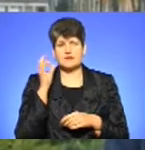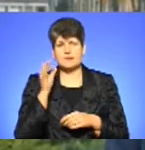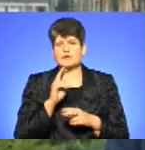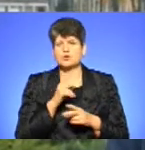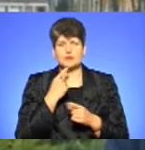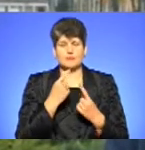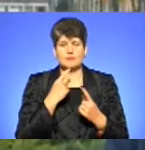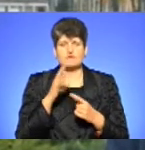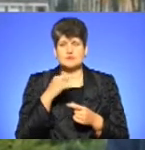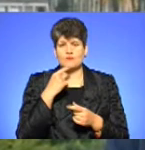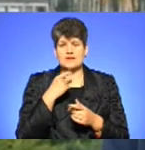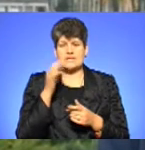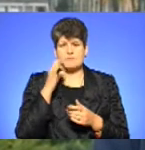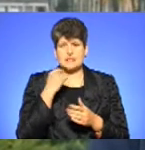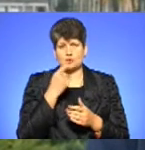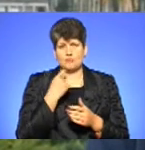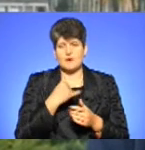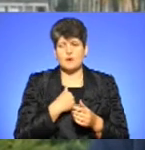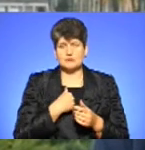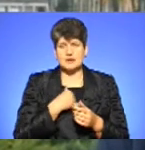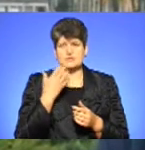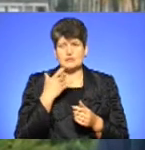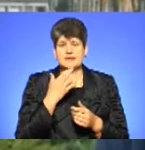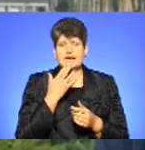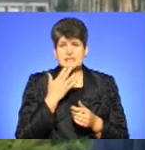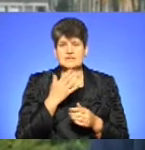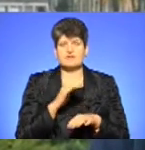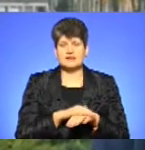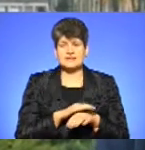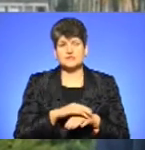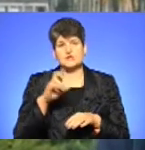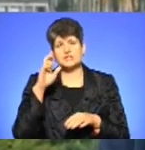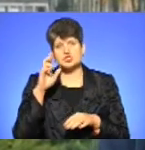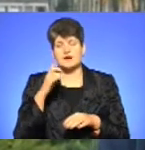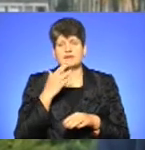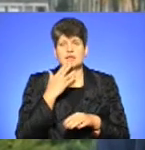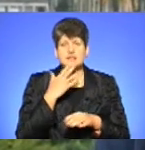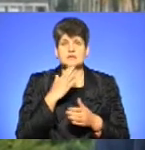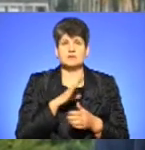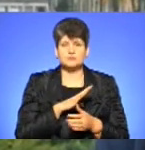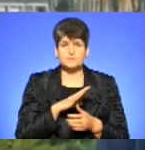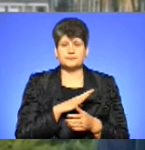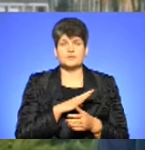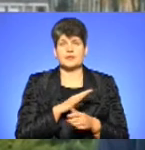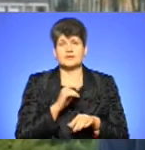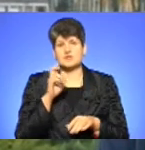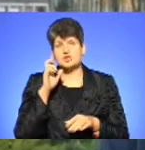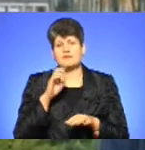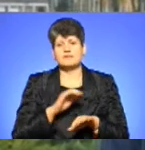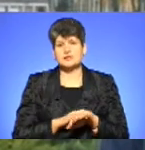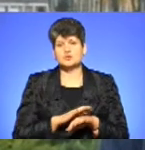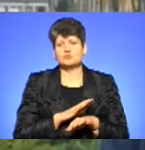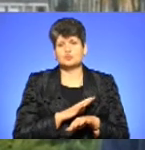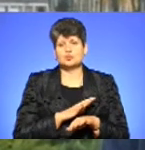говорить, всі говорять німецькою мовою. А в нас, коли нація існувала, а Україна була